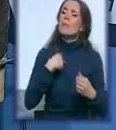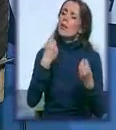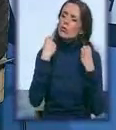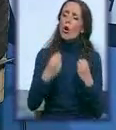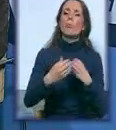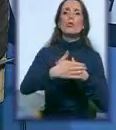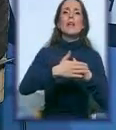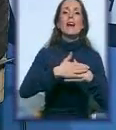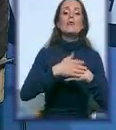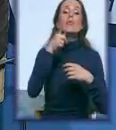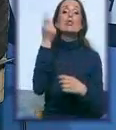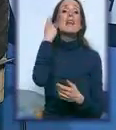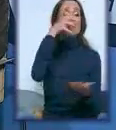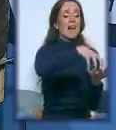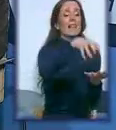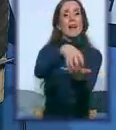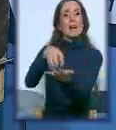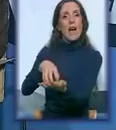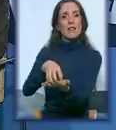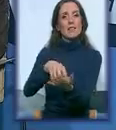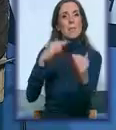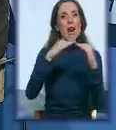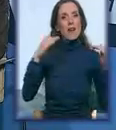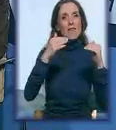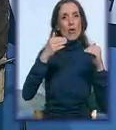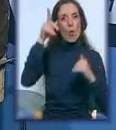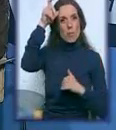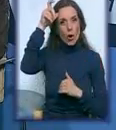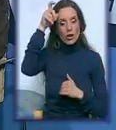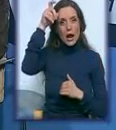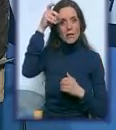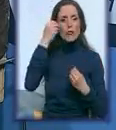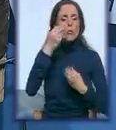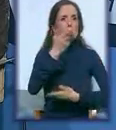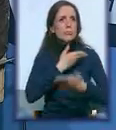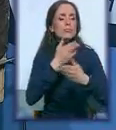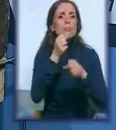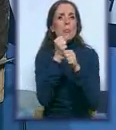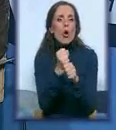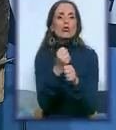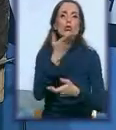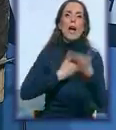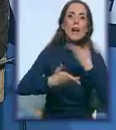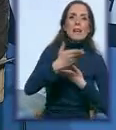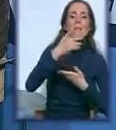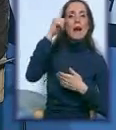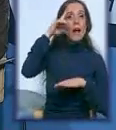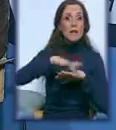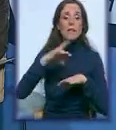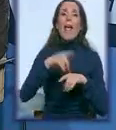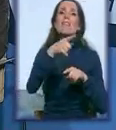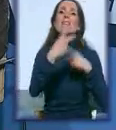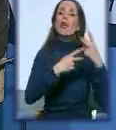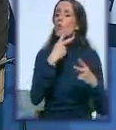sekretarijatima na nivou grada. Podršku, razmenu ideja. Baš dugo radimo i sa tim komisijama imamo